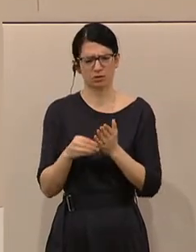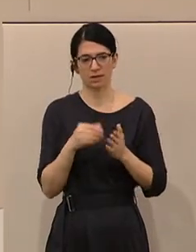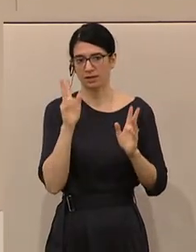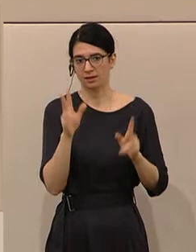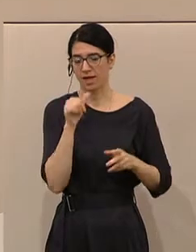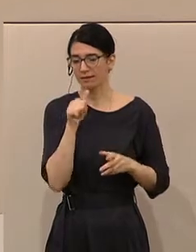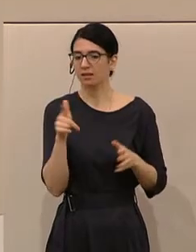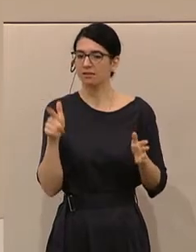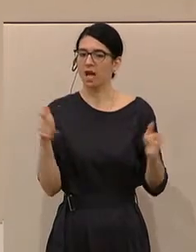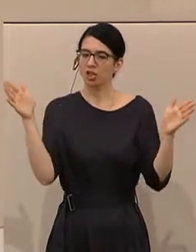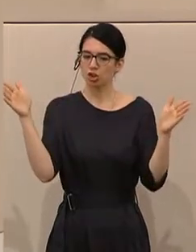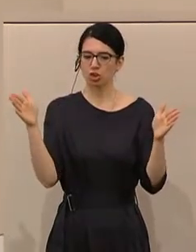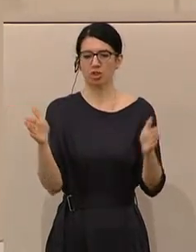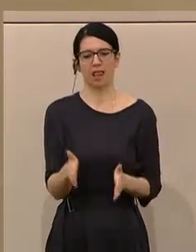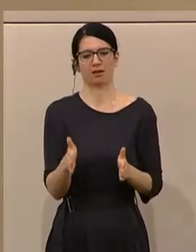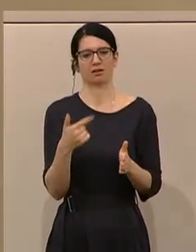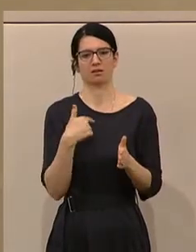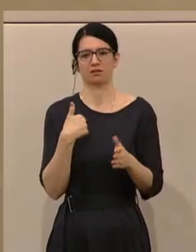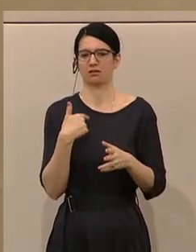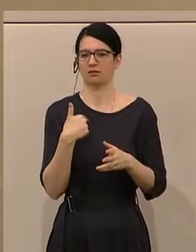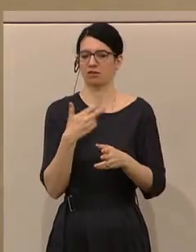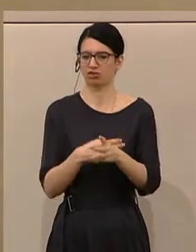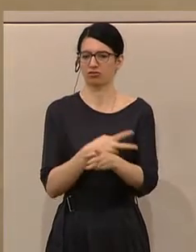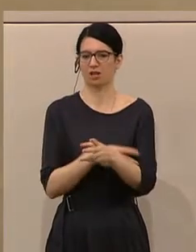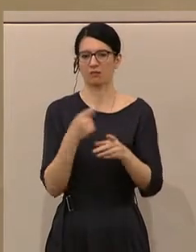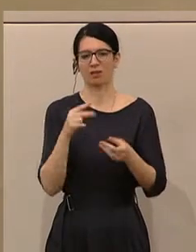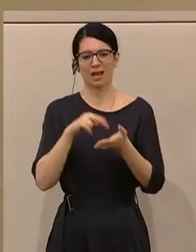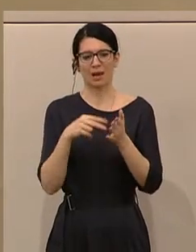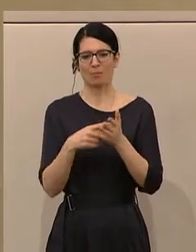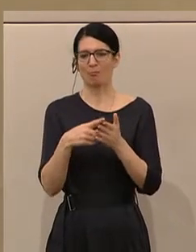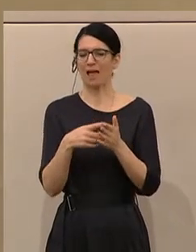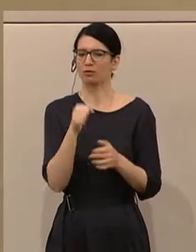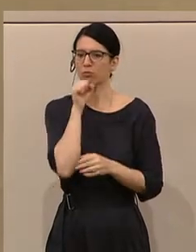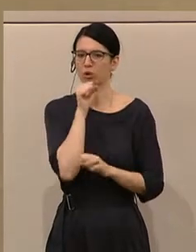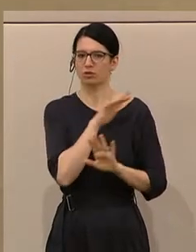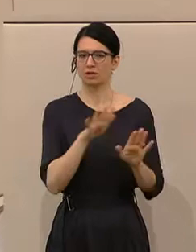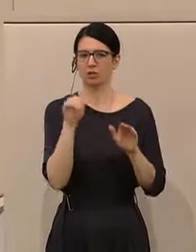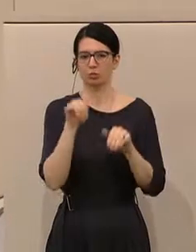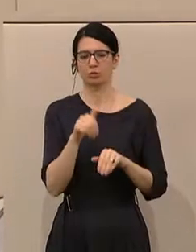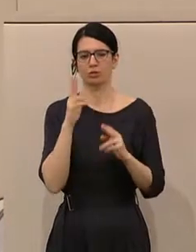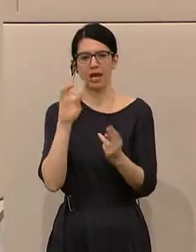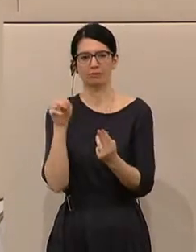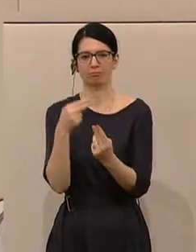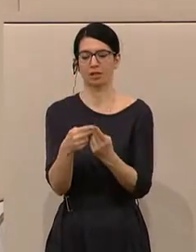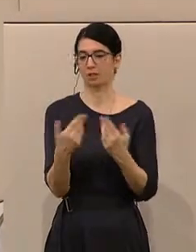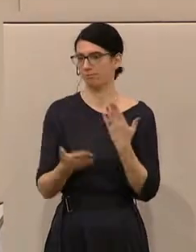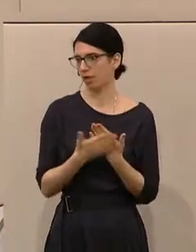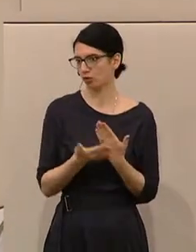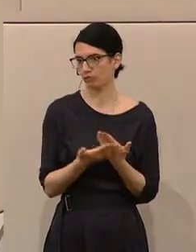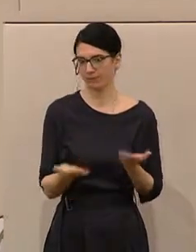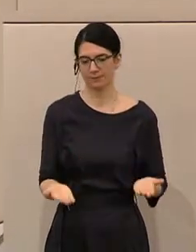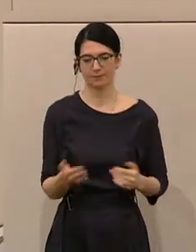einen schlanken Staat. Wir müssen unsere Planposten an das Maß der Besten orientieren. Und ich sage ein Beispiel.